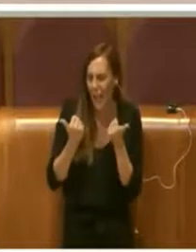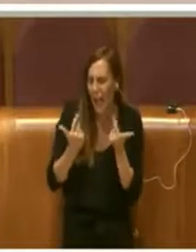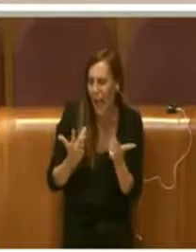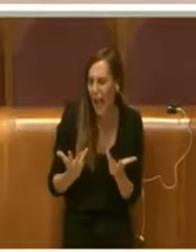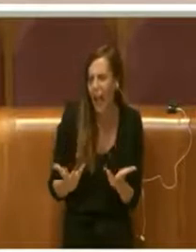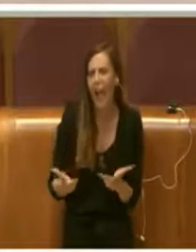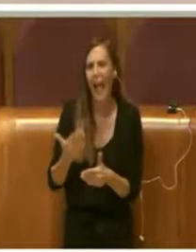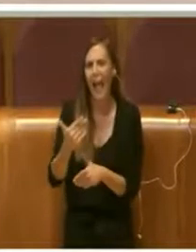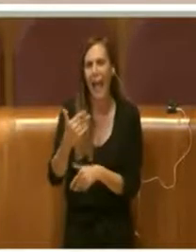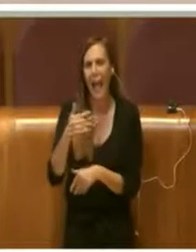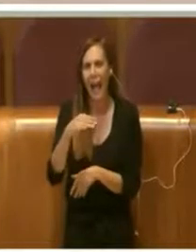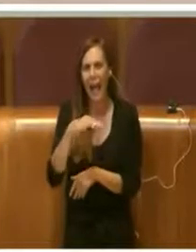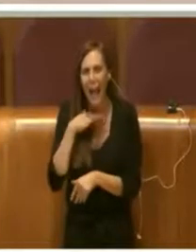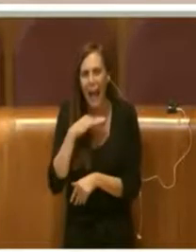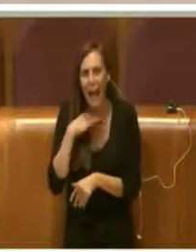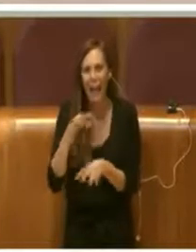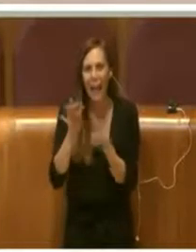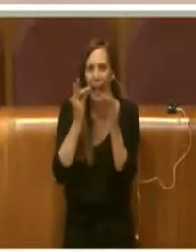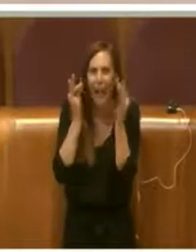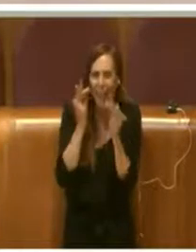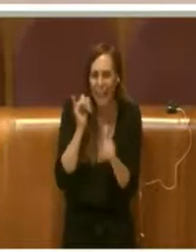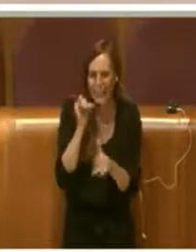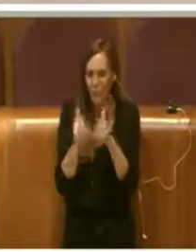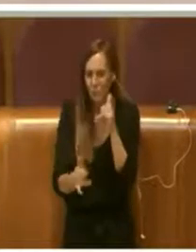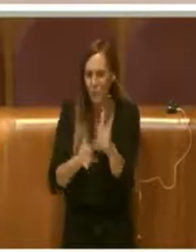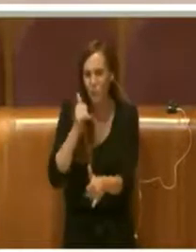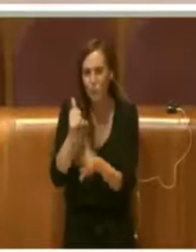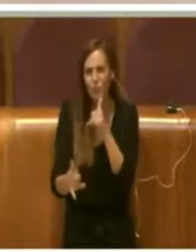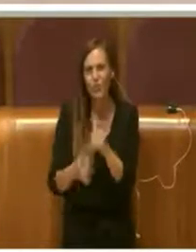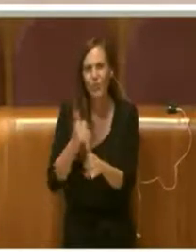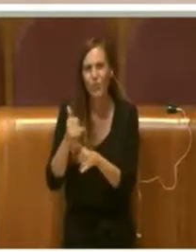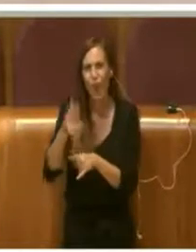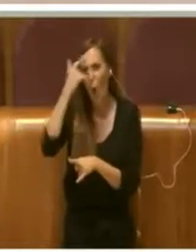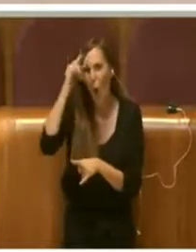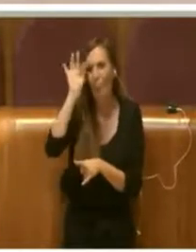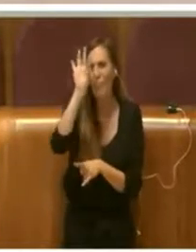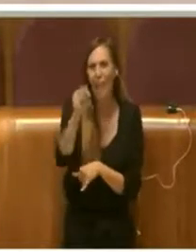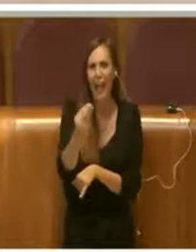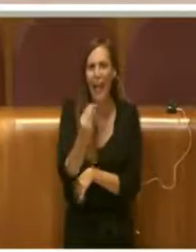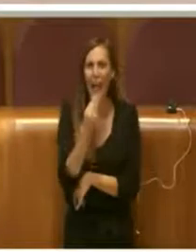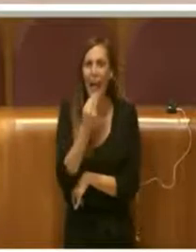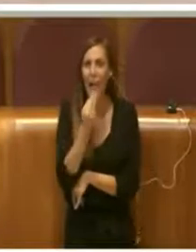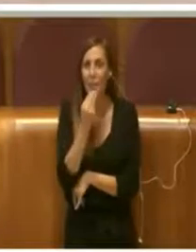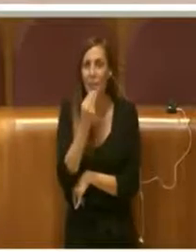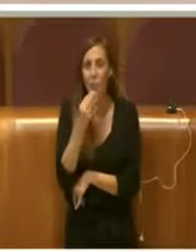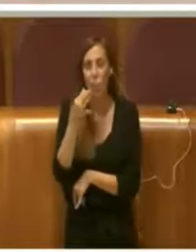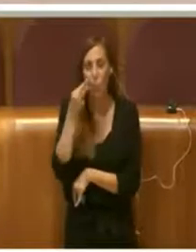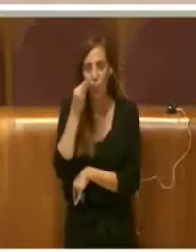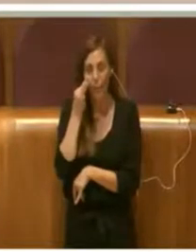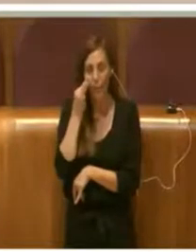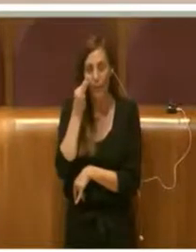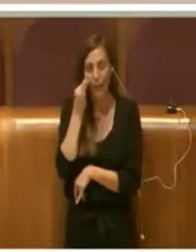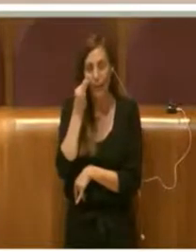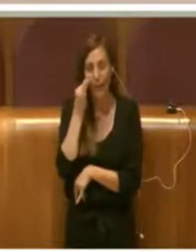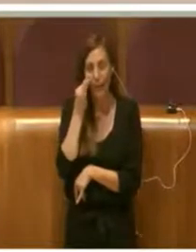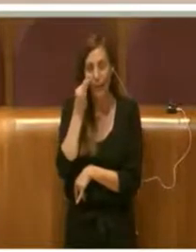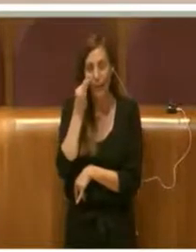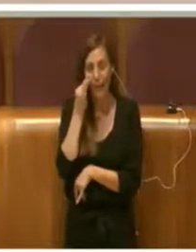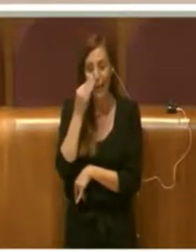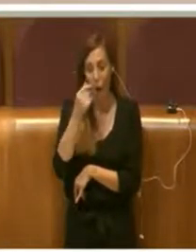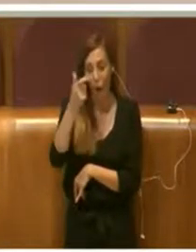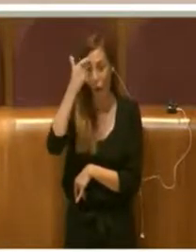cani e gatti uccisi, destinati all'alimentazione umana. Il governo